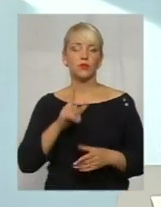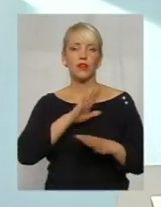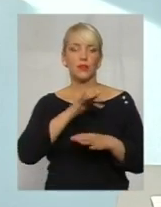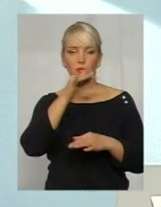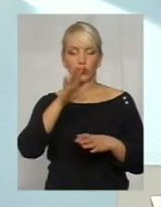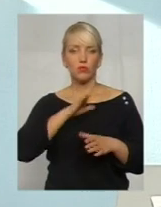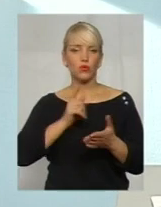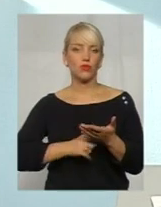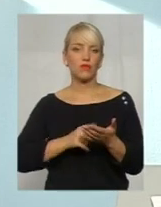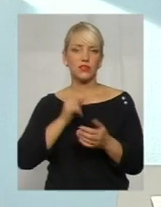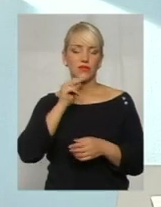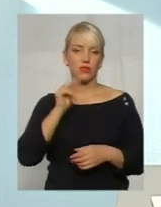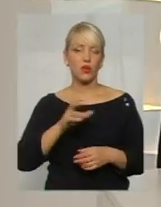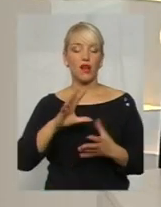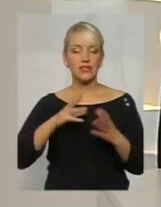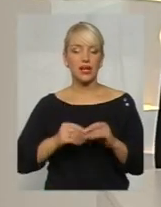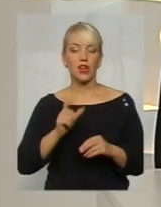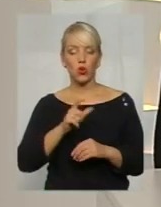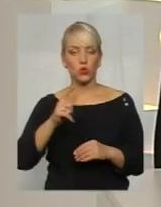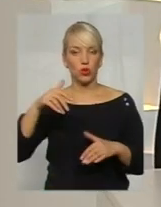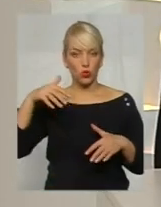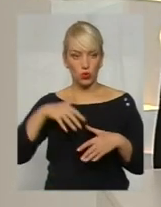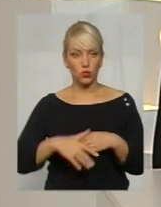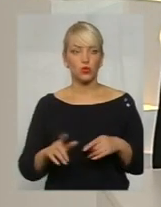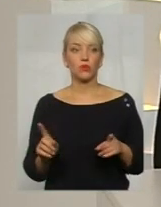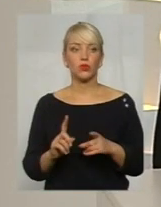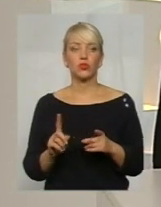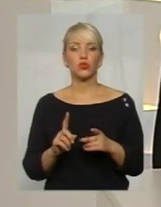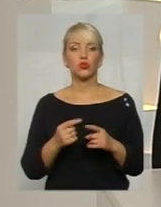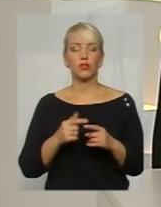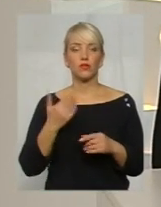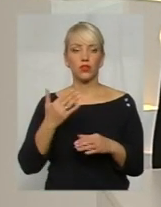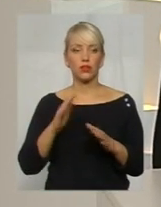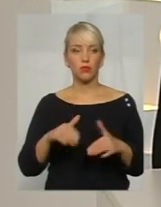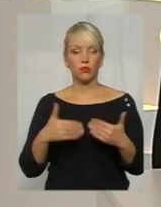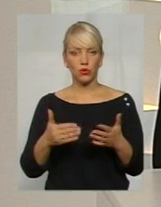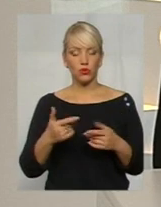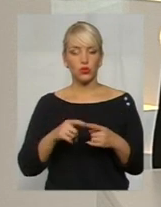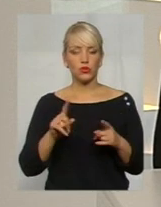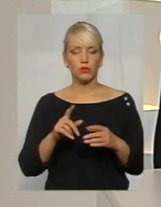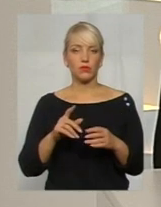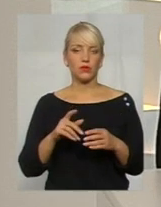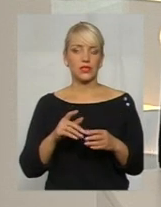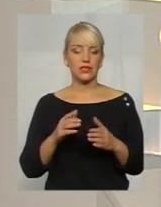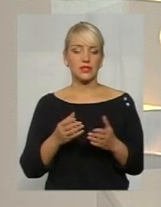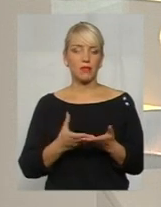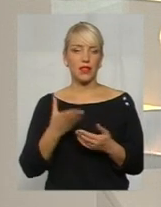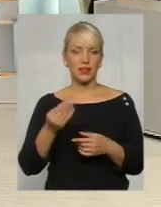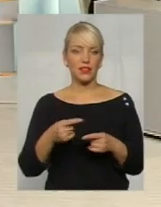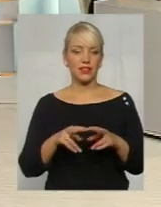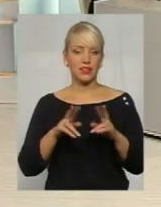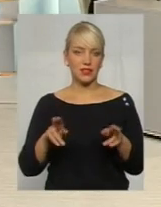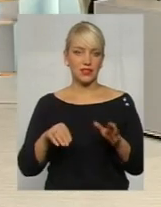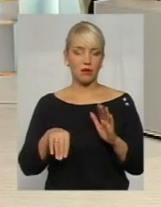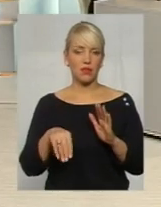А взагалі люди розуміють, що вони, ну, їм пропонують, в принципі, сплатити той самий хабар, про що ми